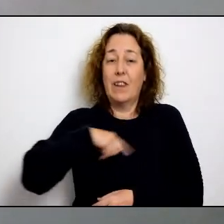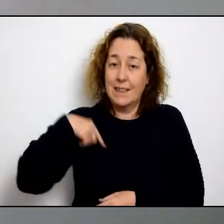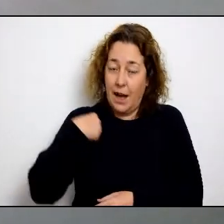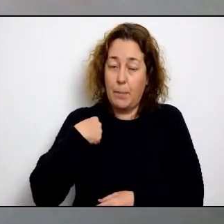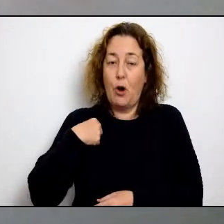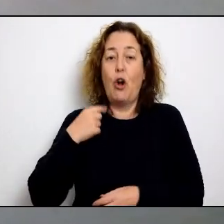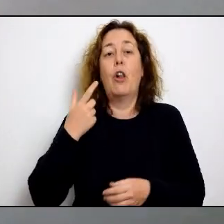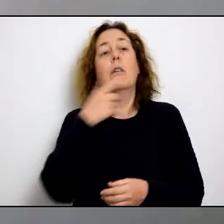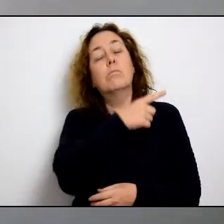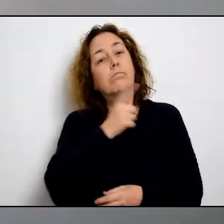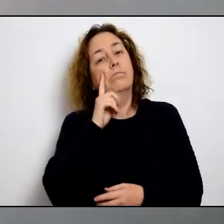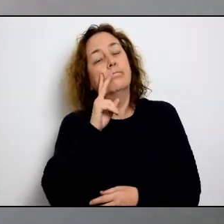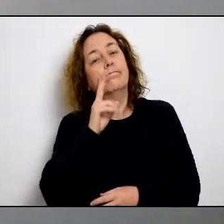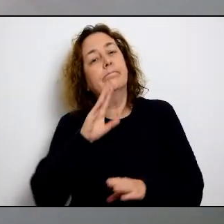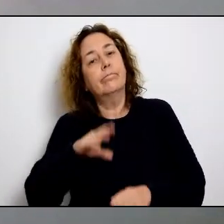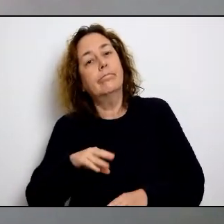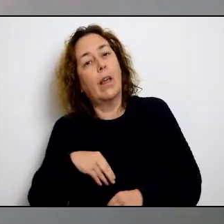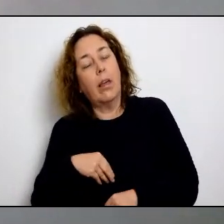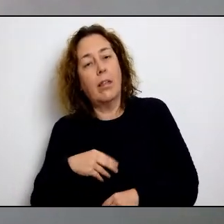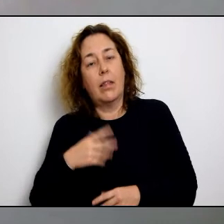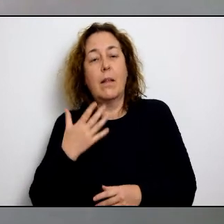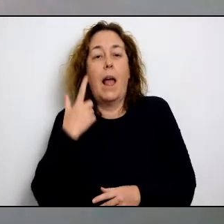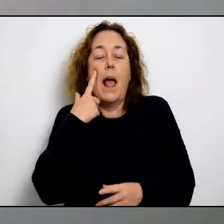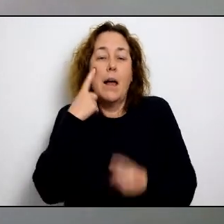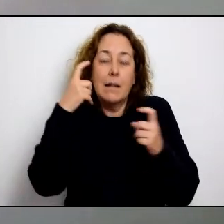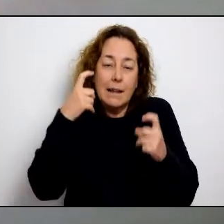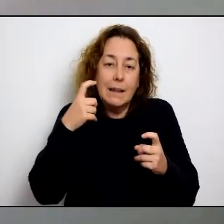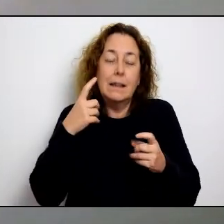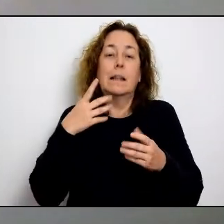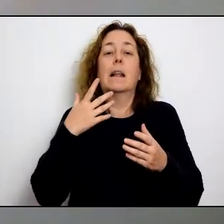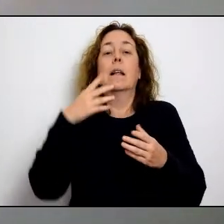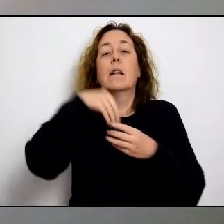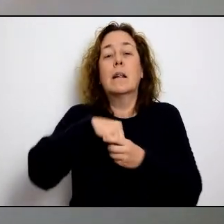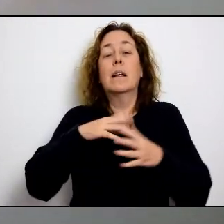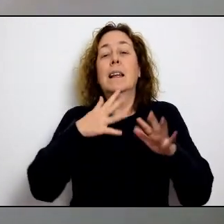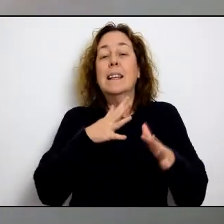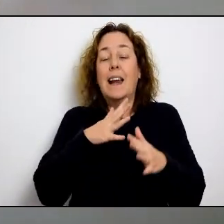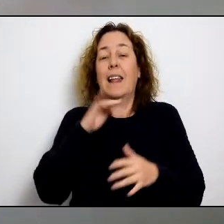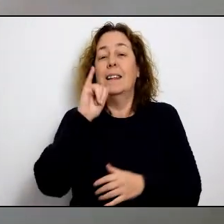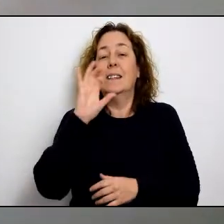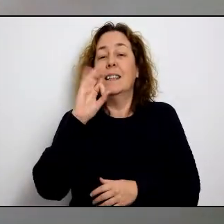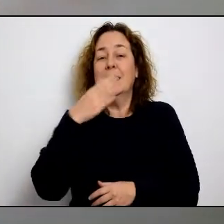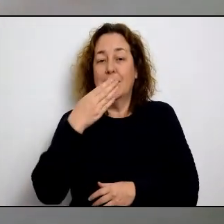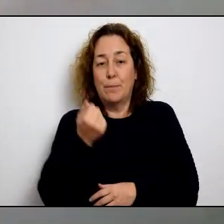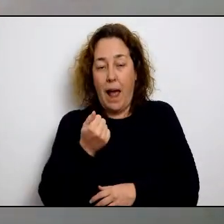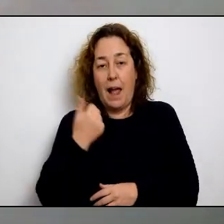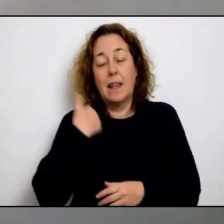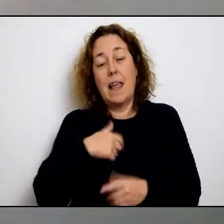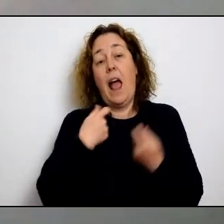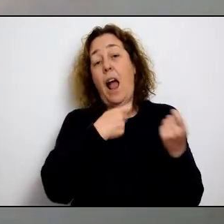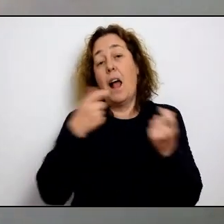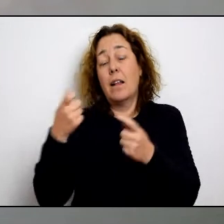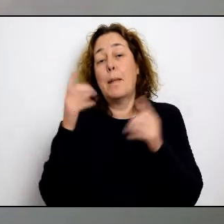presidents a nivell autonòmic vaig poder traslladar aquesta petició a la presidenta Armengol que va acuir amb molt bons ulls i es van mirant que aquestes